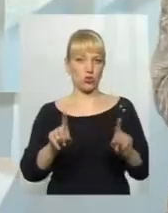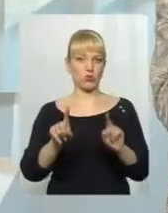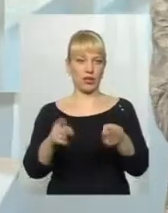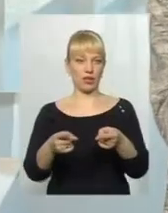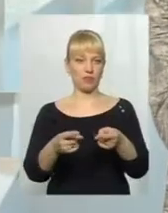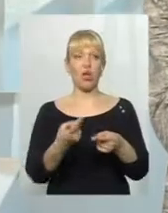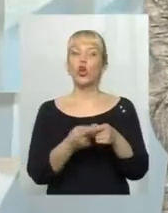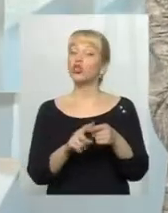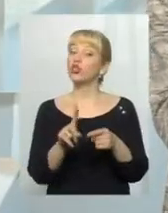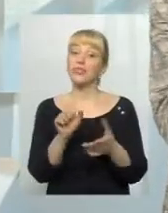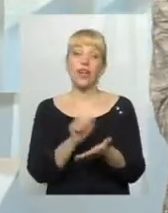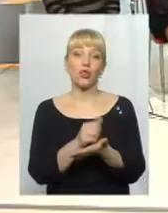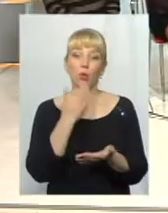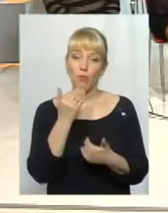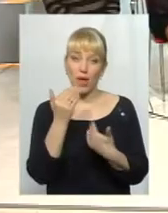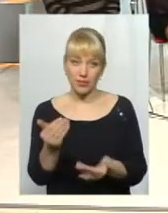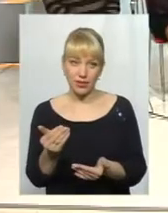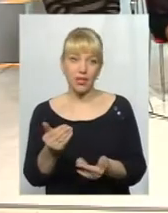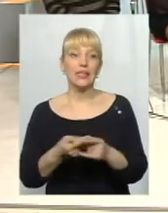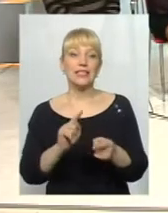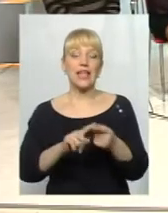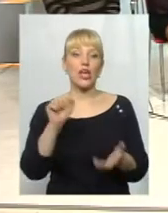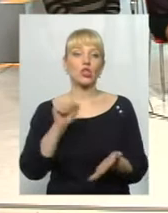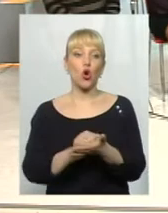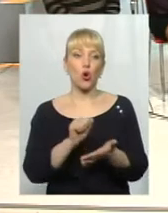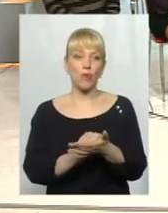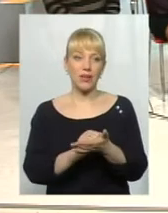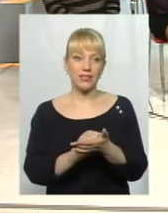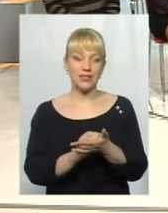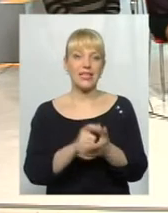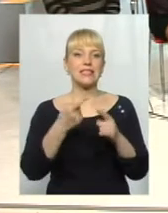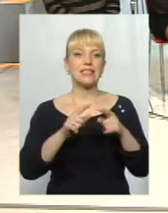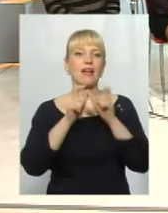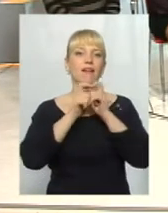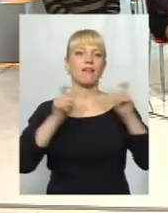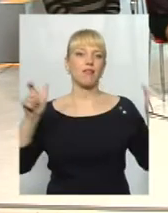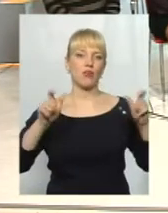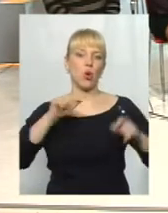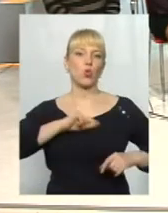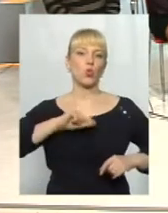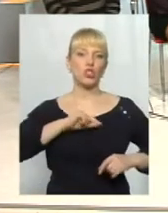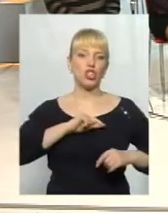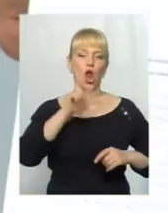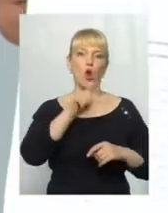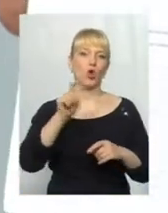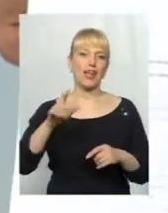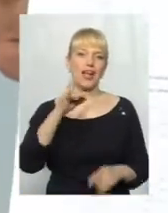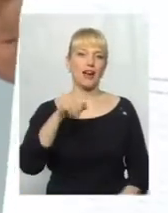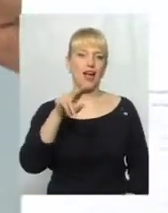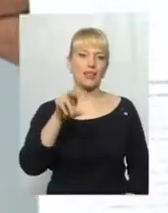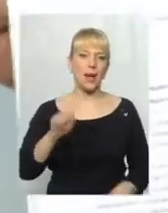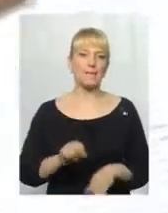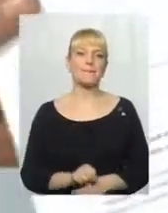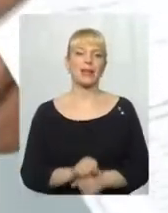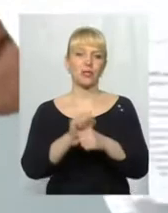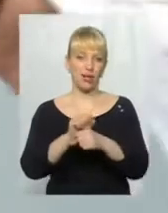документ? Давайте ще раз детальніше. Цей документ вже закрив душі людей з Майдану, Рада Майдану, які говорять про те,